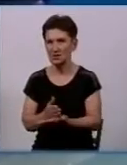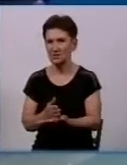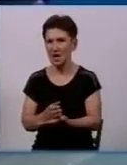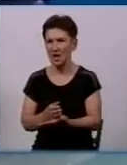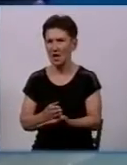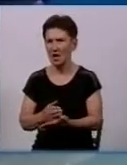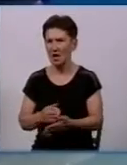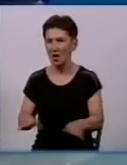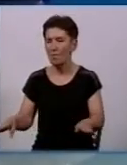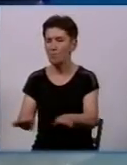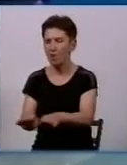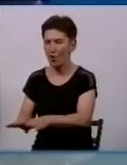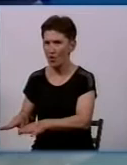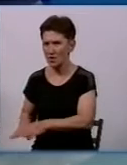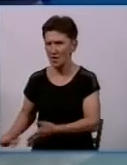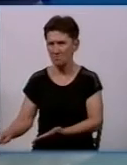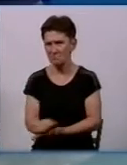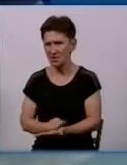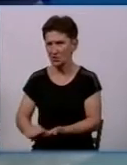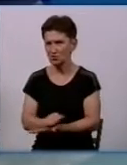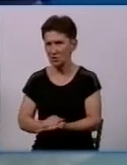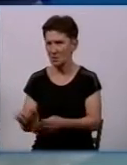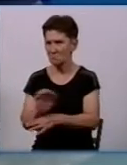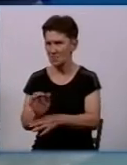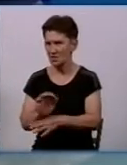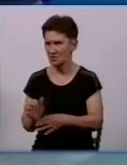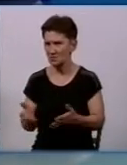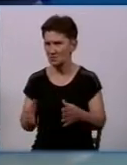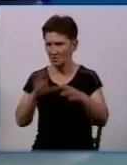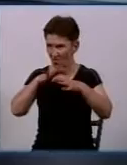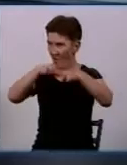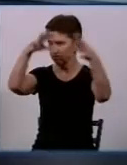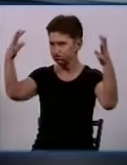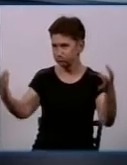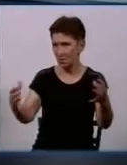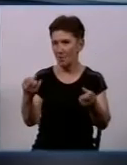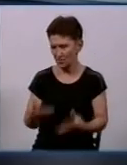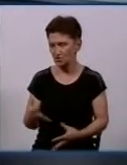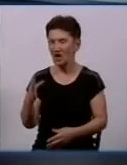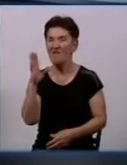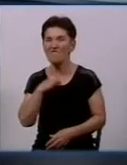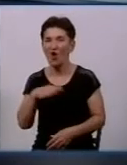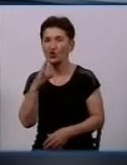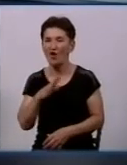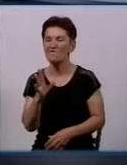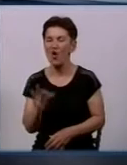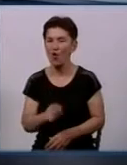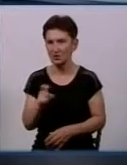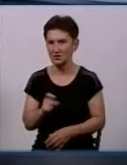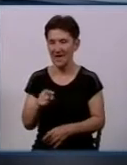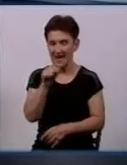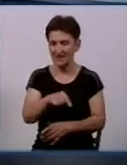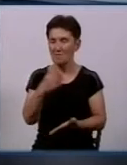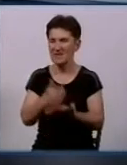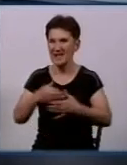яка стоїть в підрозділі, ми також її пристосували для того, водовозка, кажучи, в якій є насос і яка